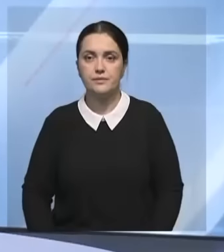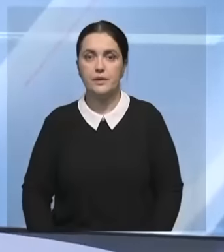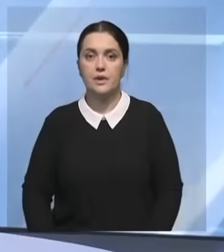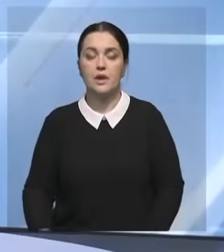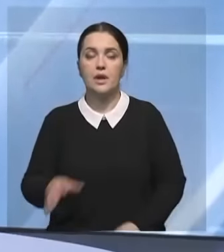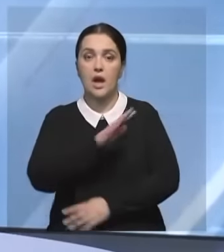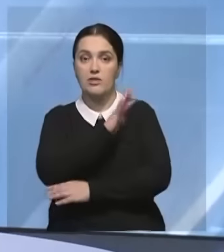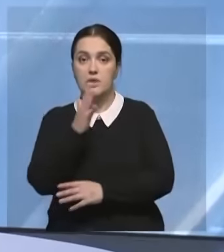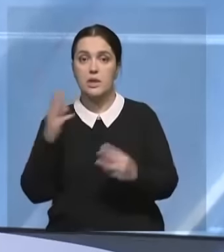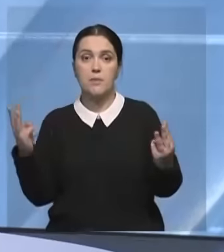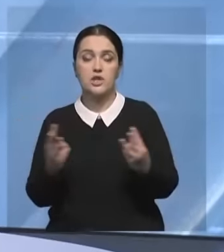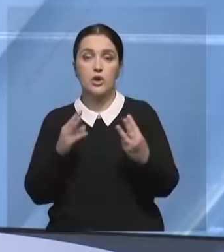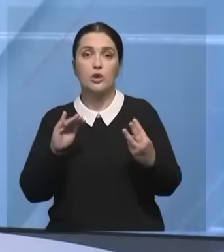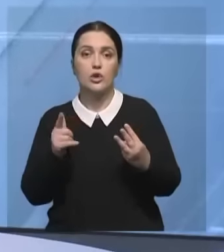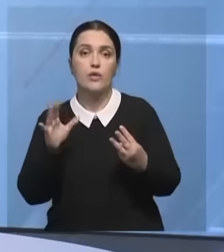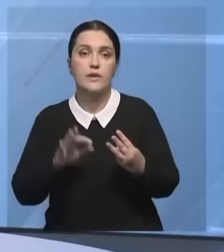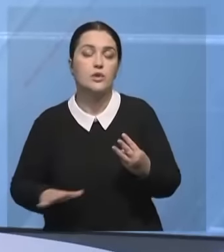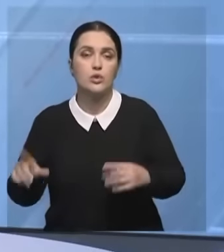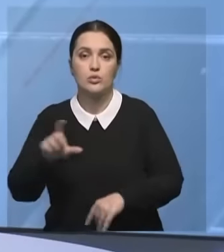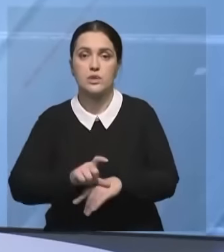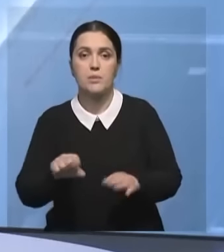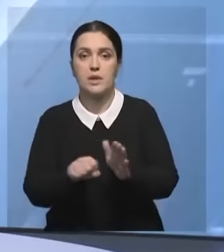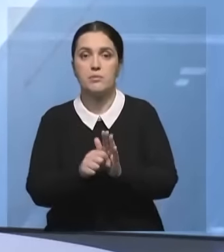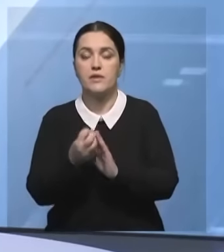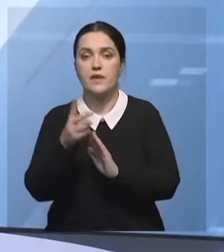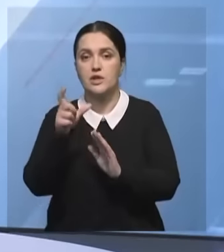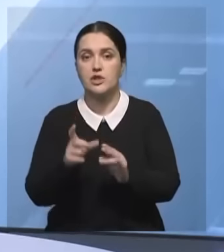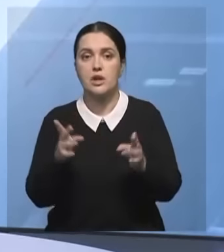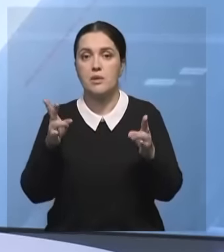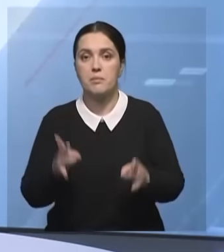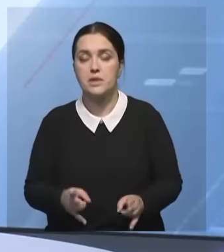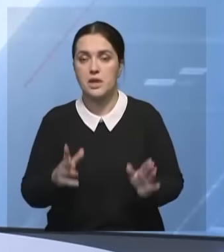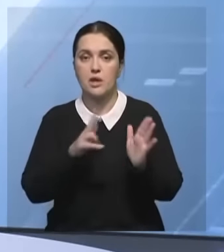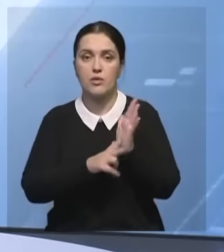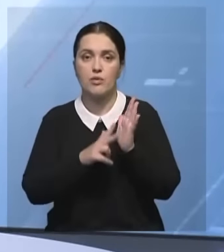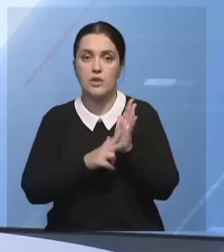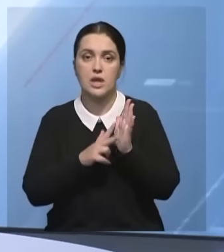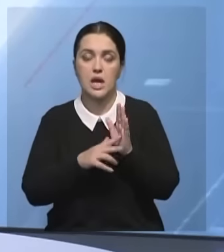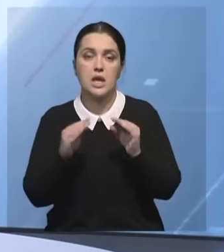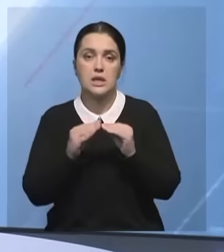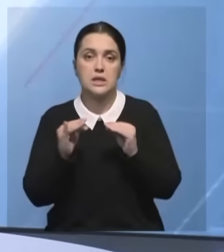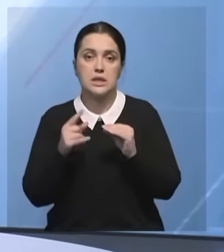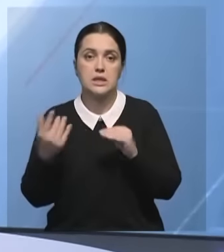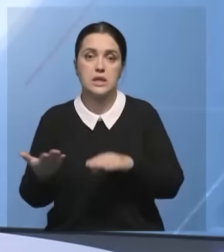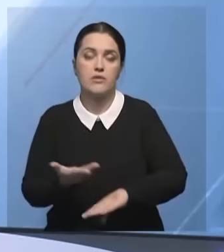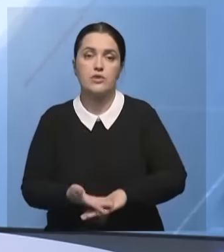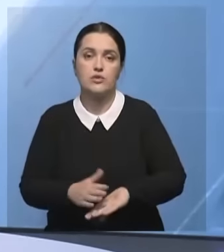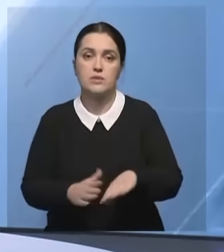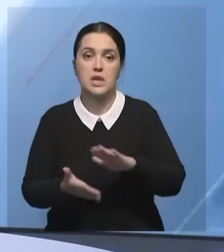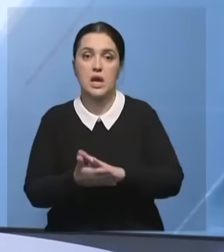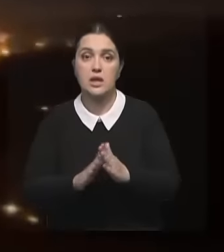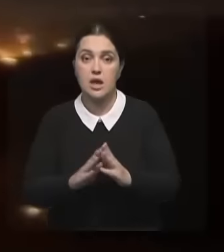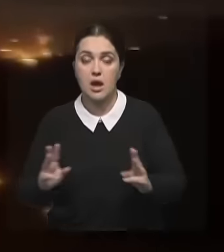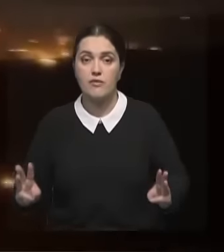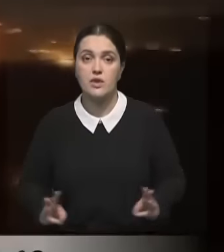В результате лесных пожаров на юго-востоке Турции погибли 12 человек. Пострадали еще около 80. 10 из них в тяжелом